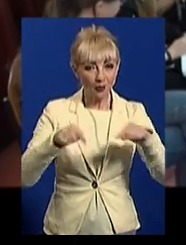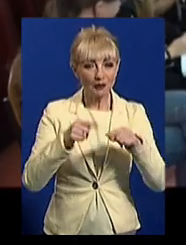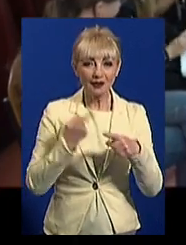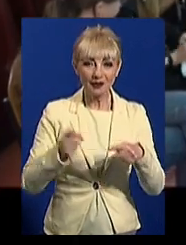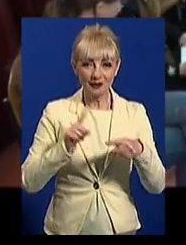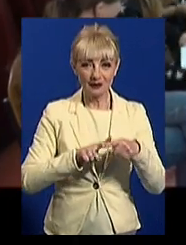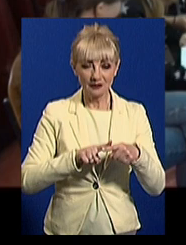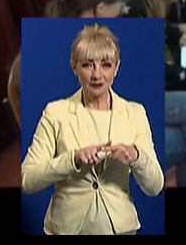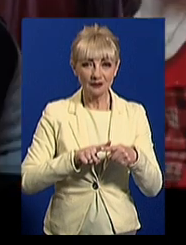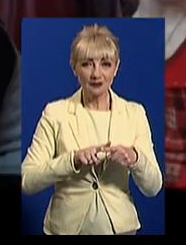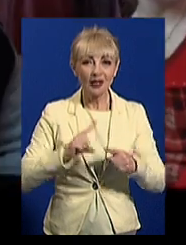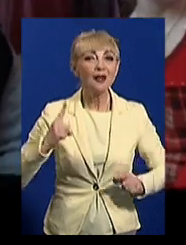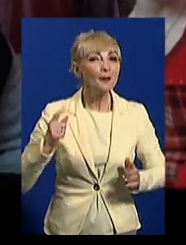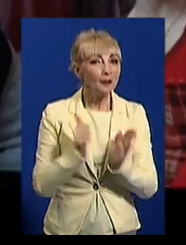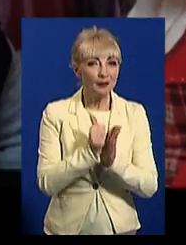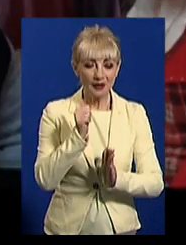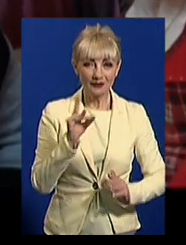перше.